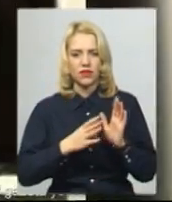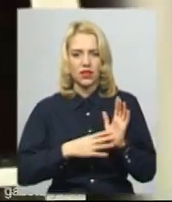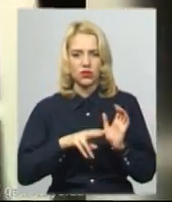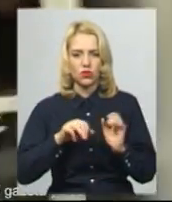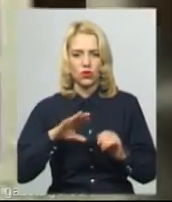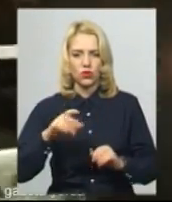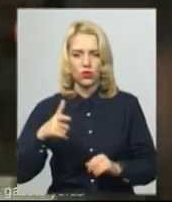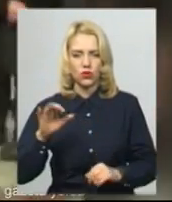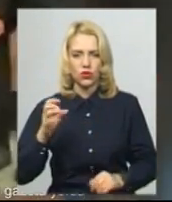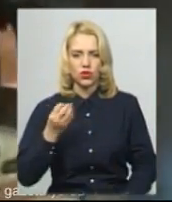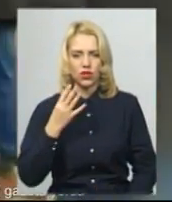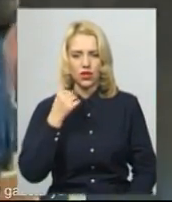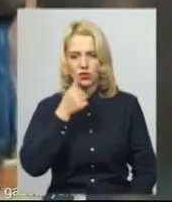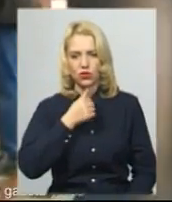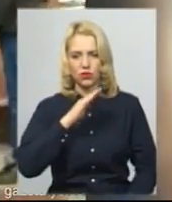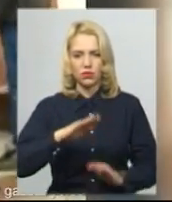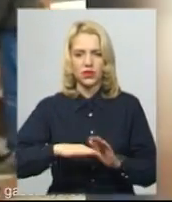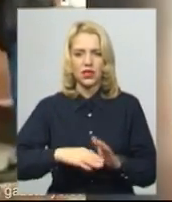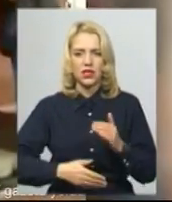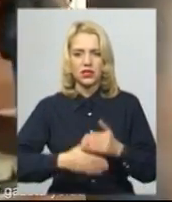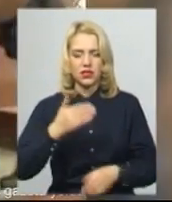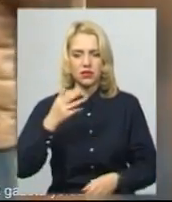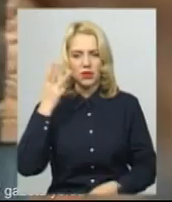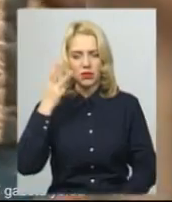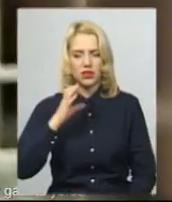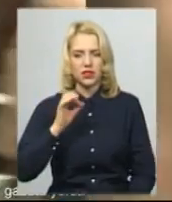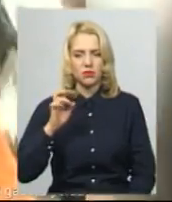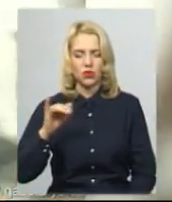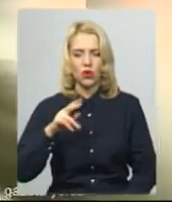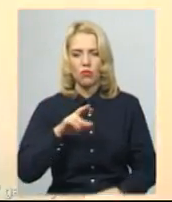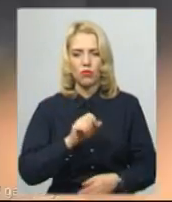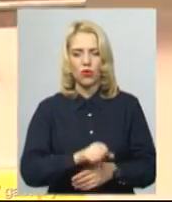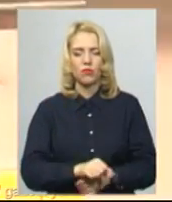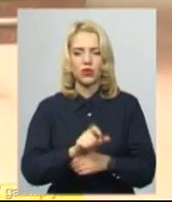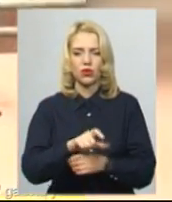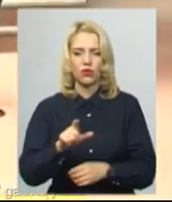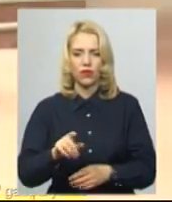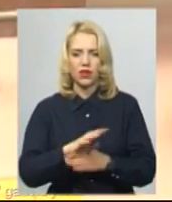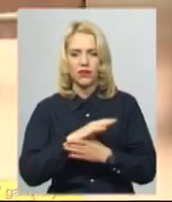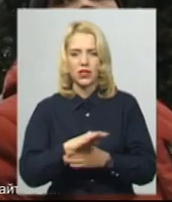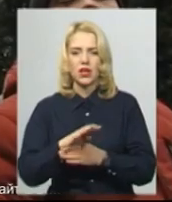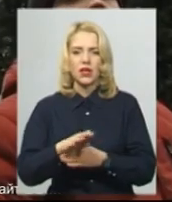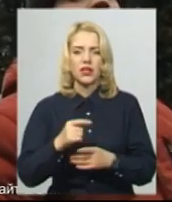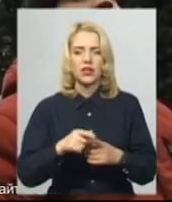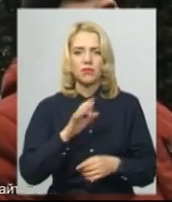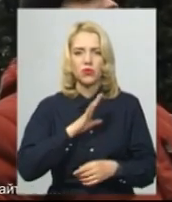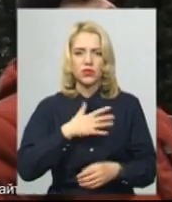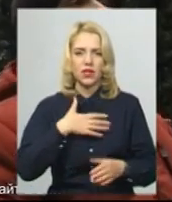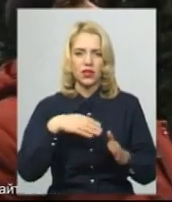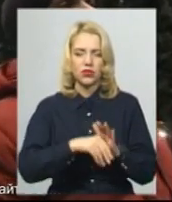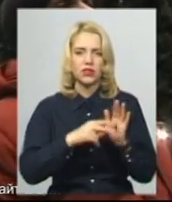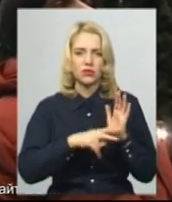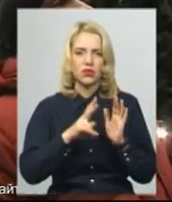2014 року під стінами Хмельницького СБУ по мітингувальникам відкрили вогонь з автоматичної зброї. Тоді загинула 72